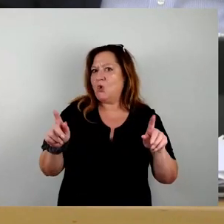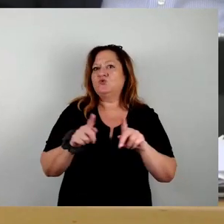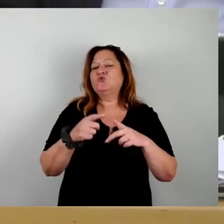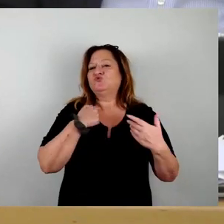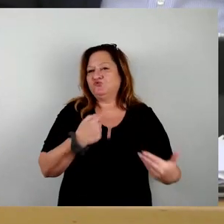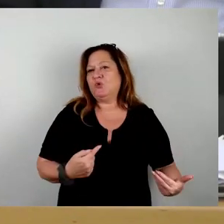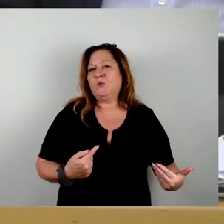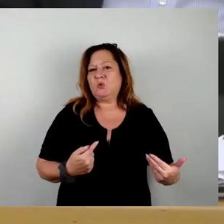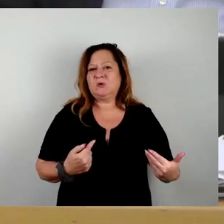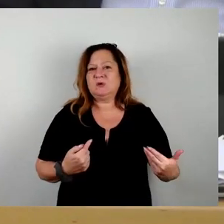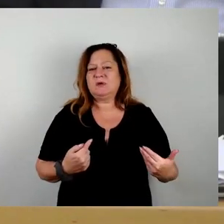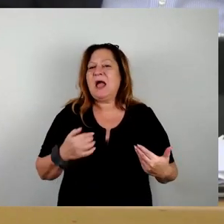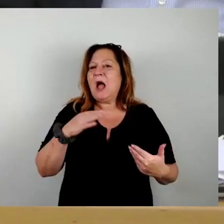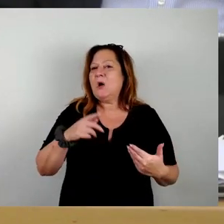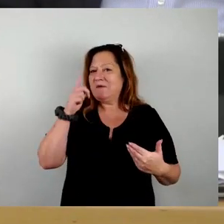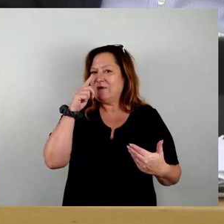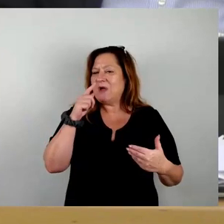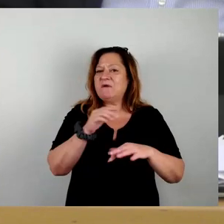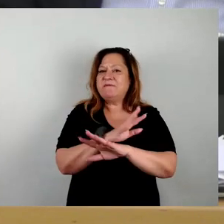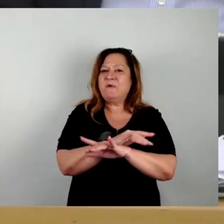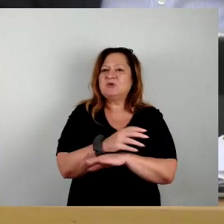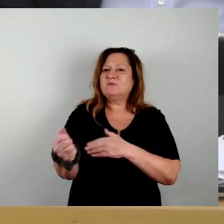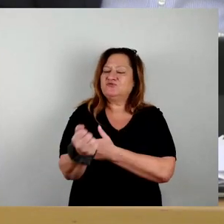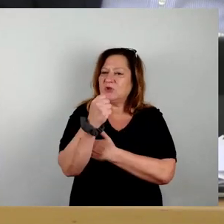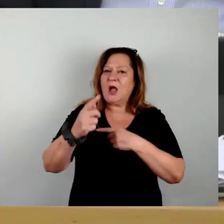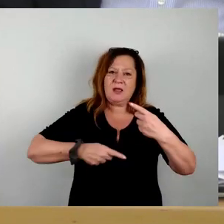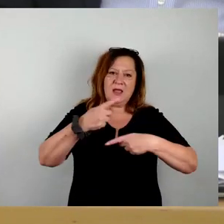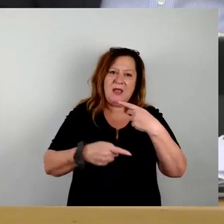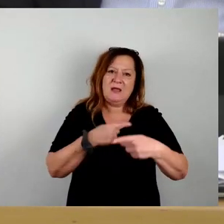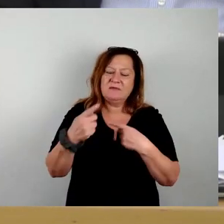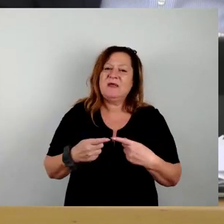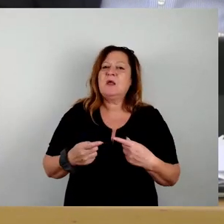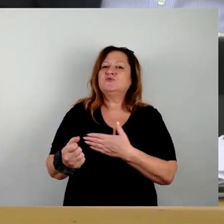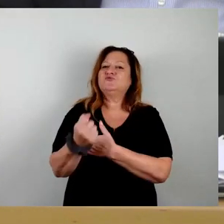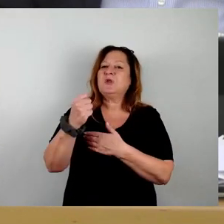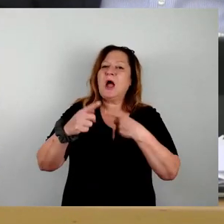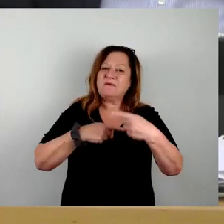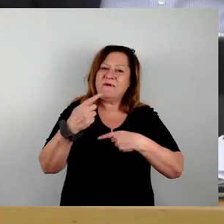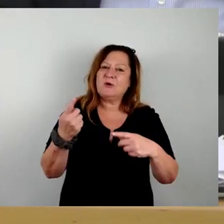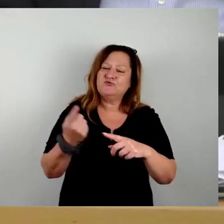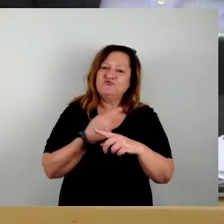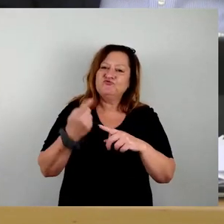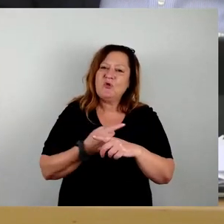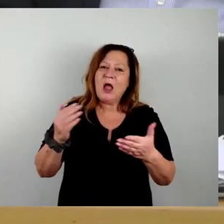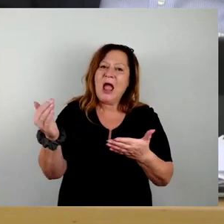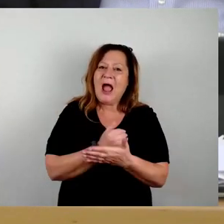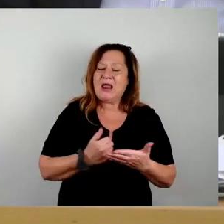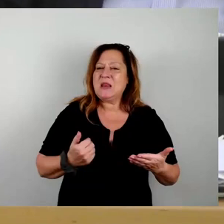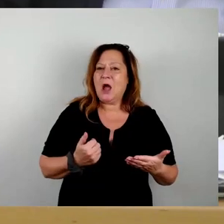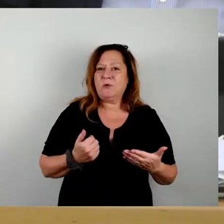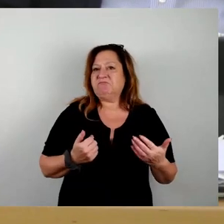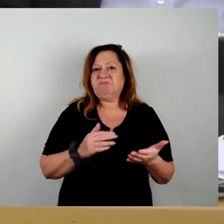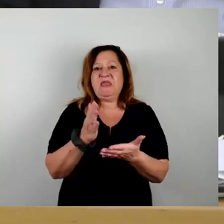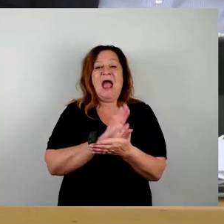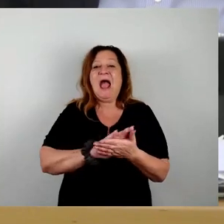wirtschaftlich starke Entwicklung. Wir haben starke, wachsende Steuereinnahmen. Die kommen nie von ungefähr, sondern die kommen aufgrund von